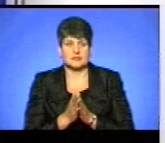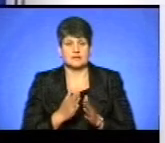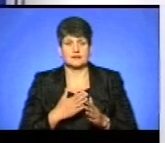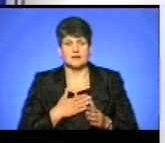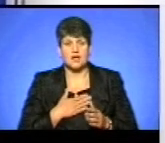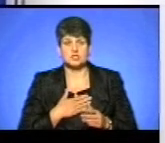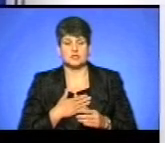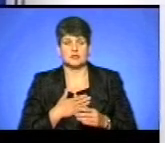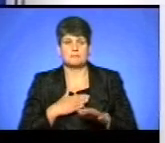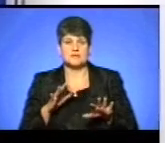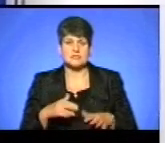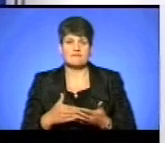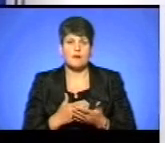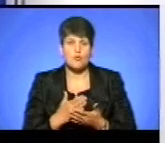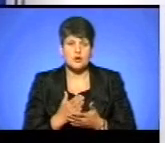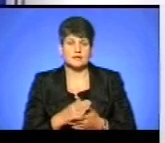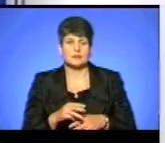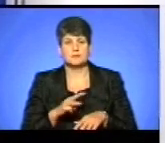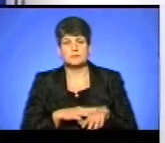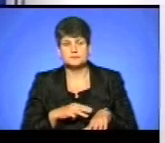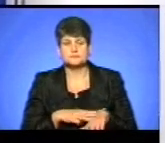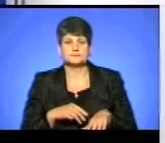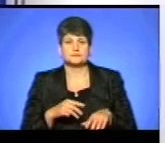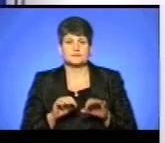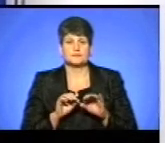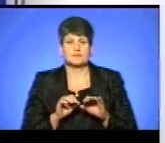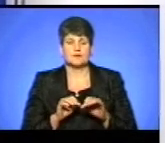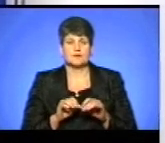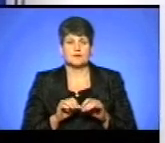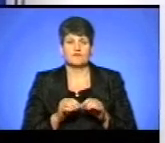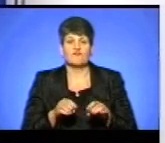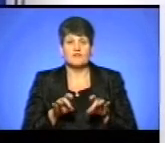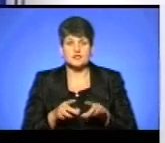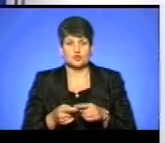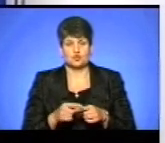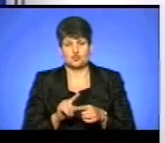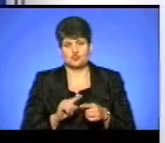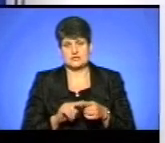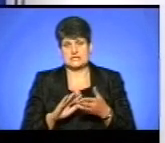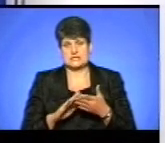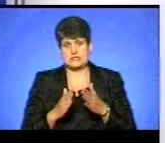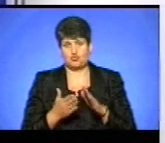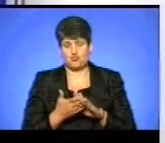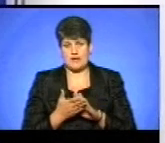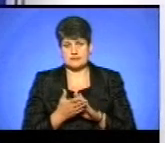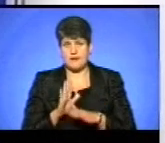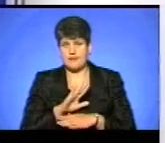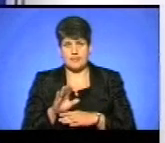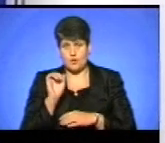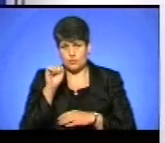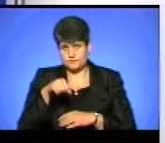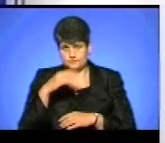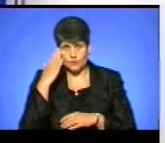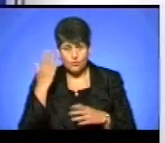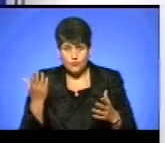місцевих політиків, і місцеву владу, і правоохоронні органи розв'язати цю ситуацію, а не ховати голову в пісок. І коли зараз почався, там,